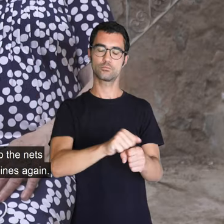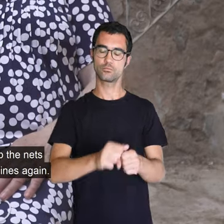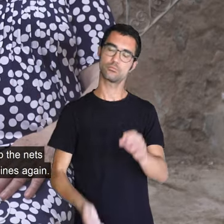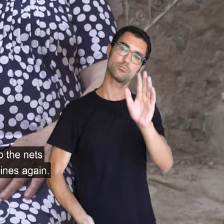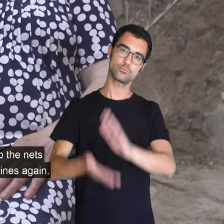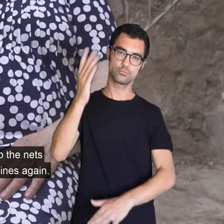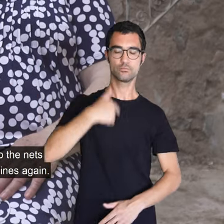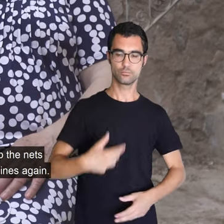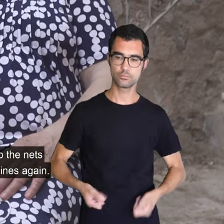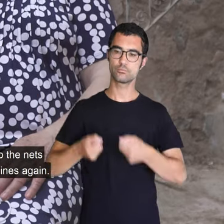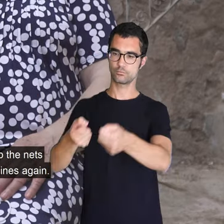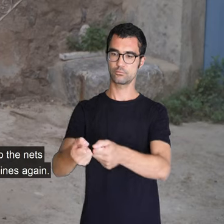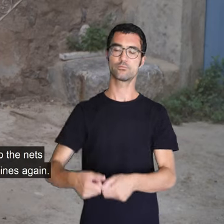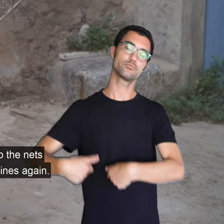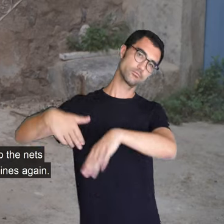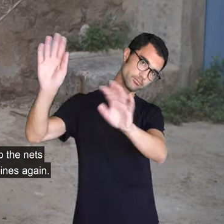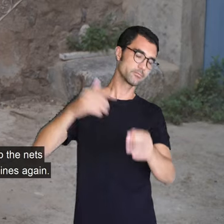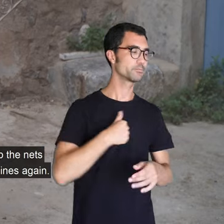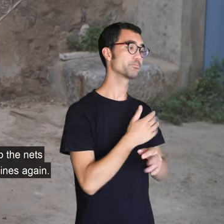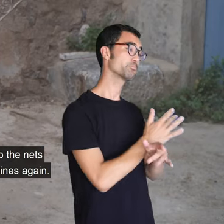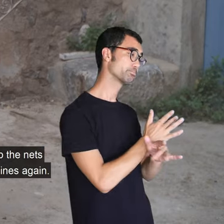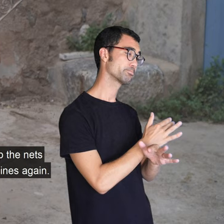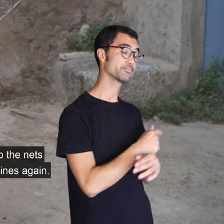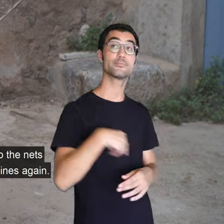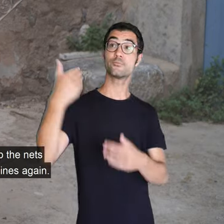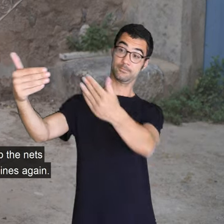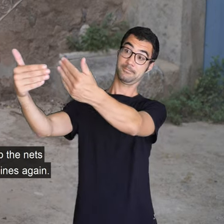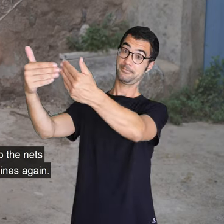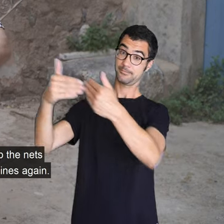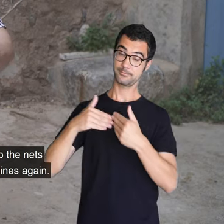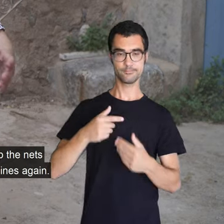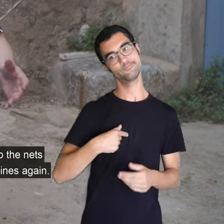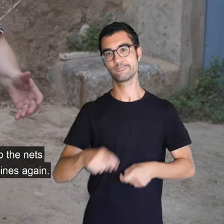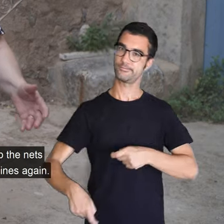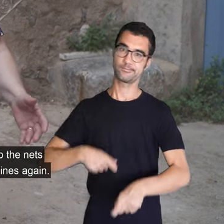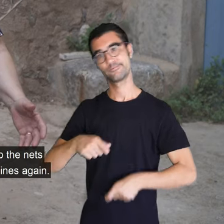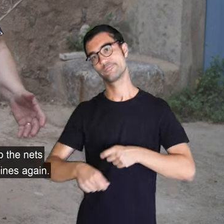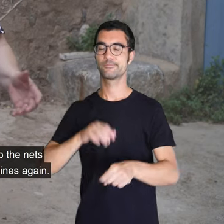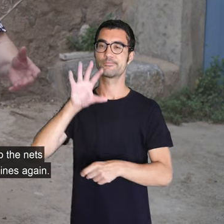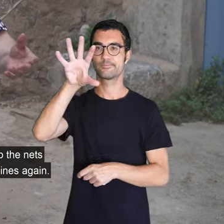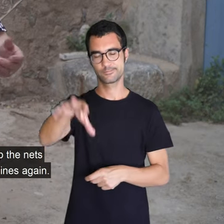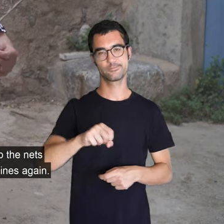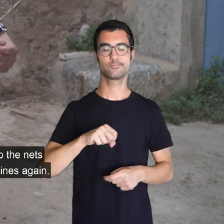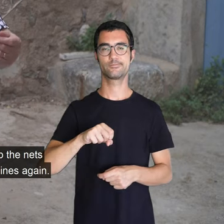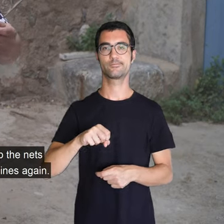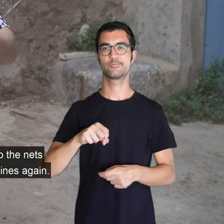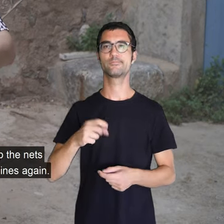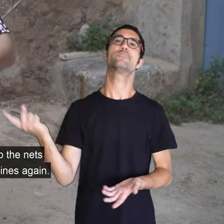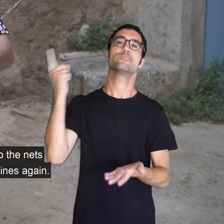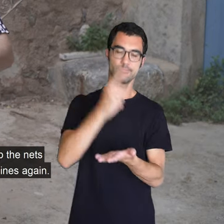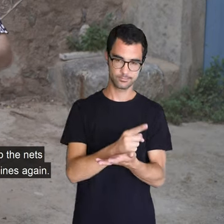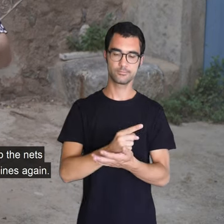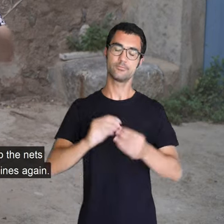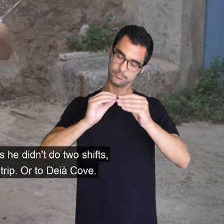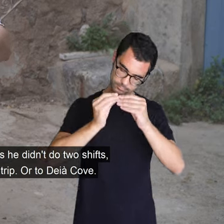on trobaven, m'entens? I així tornaven a venir, tornaven a venir, després, tornaven a fer els